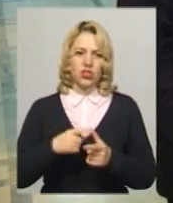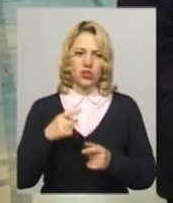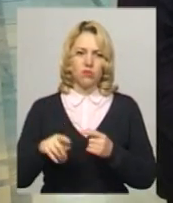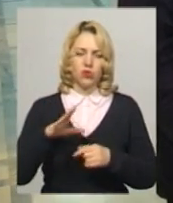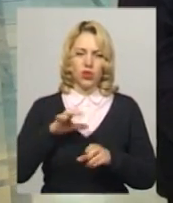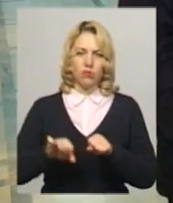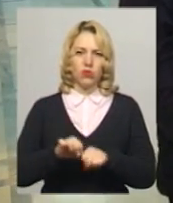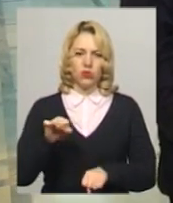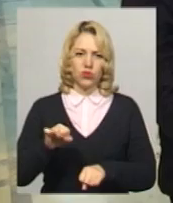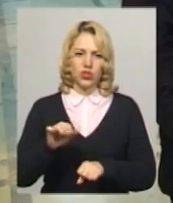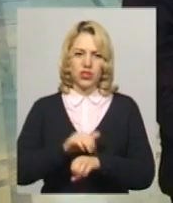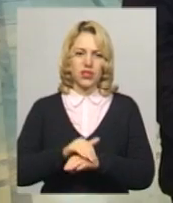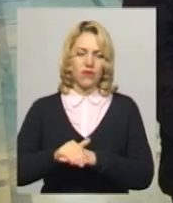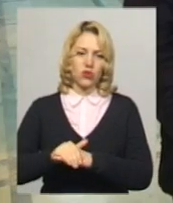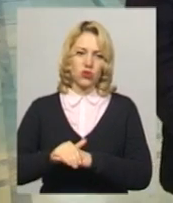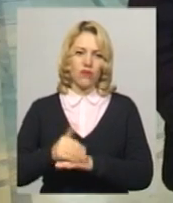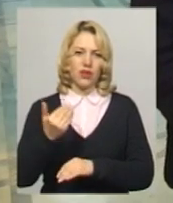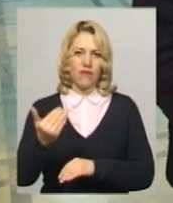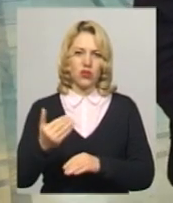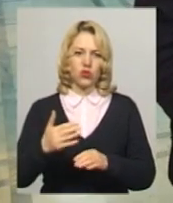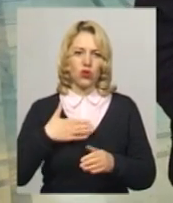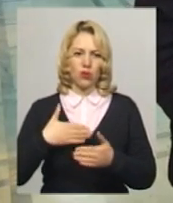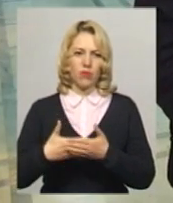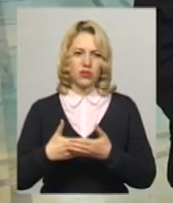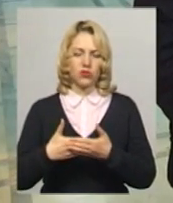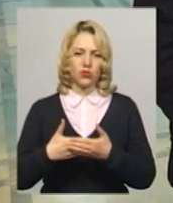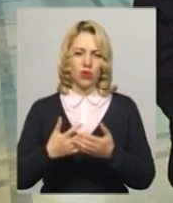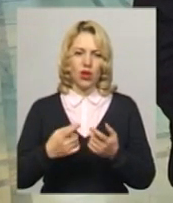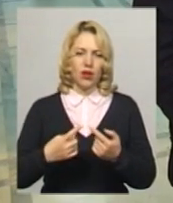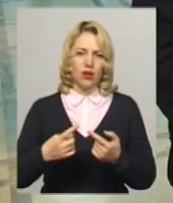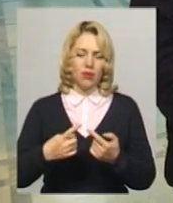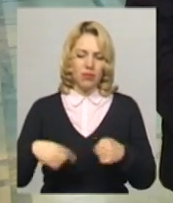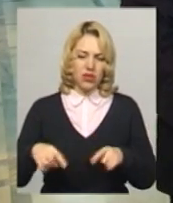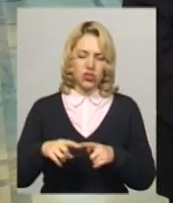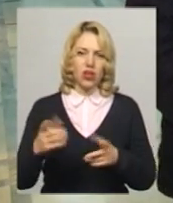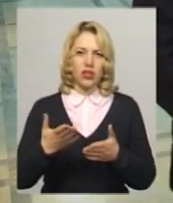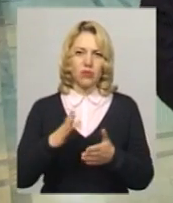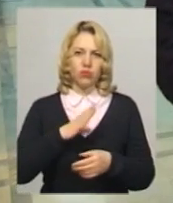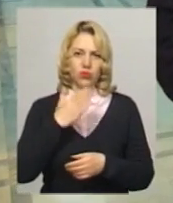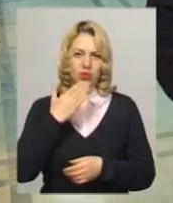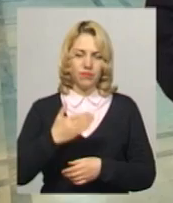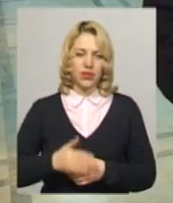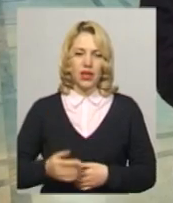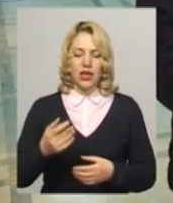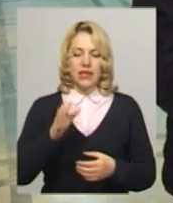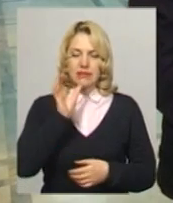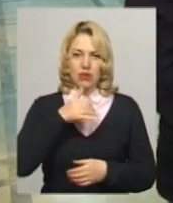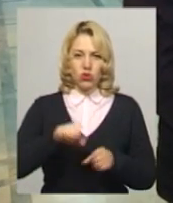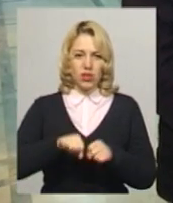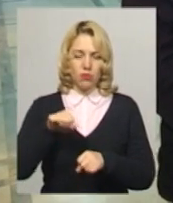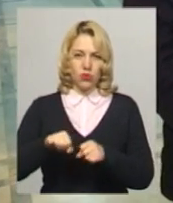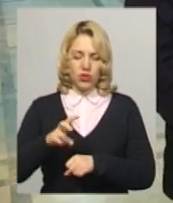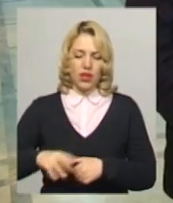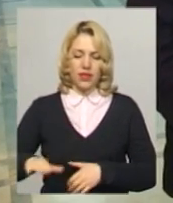порушення зафіксовані вашою громадською обережею і які вони були? Ну, власне, таких серйозних порушень на